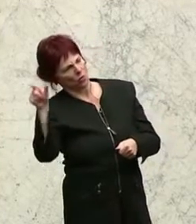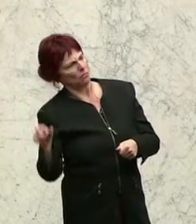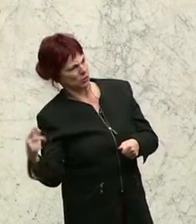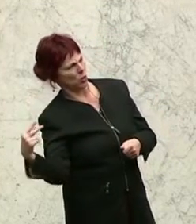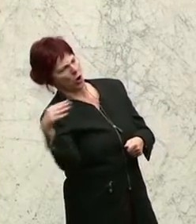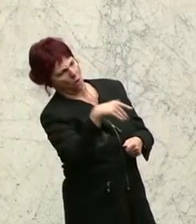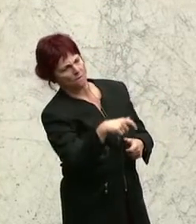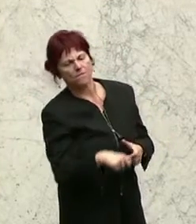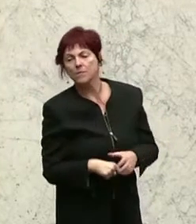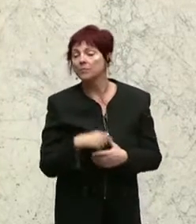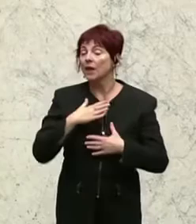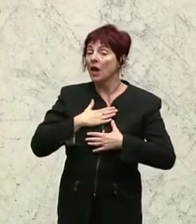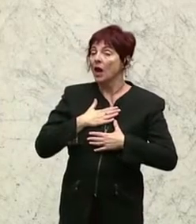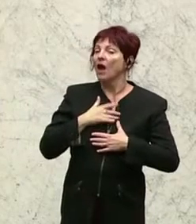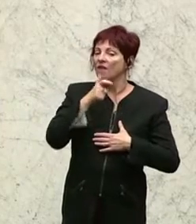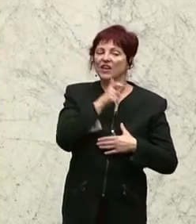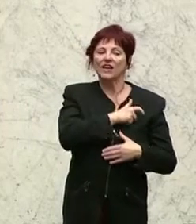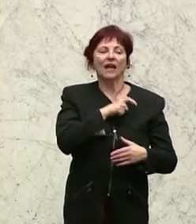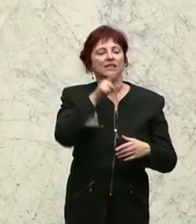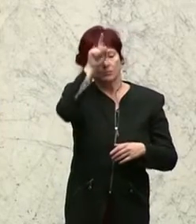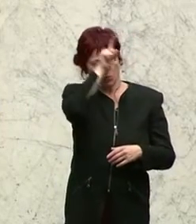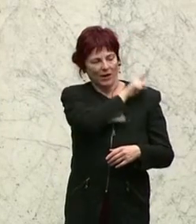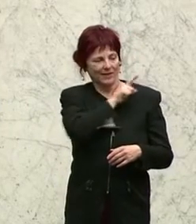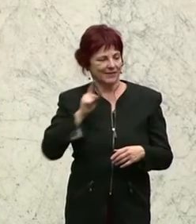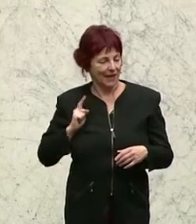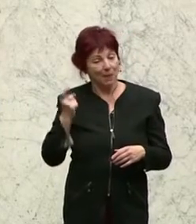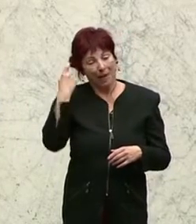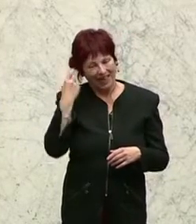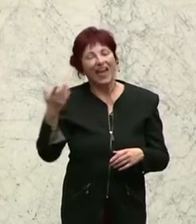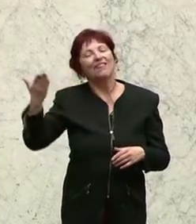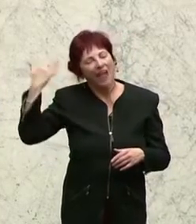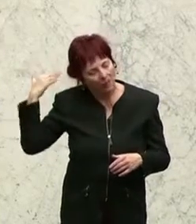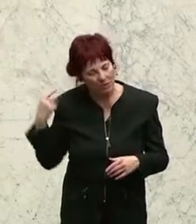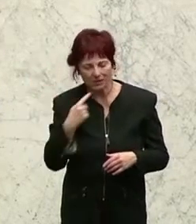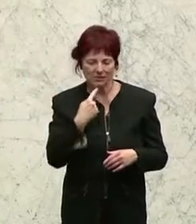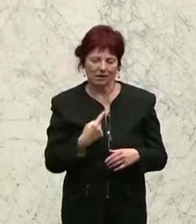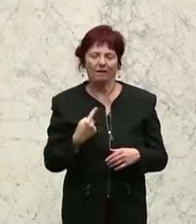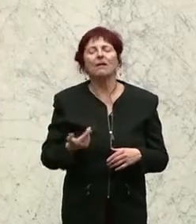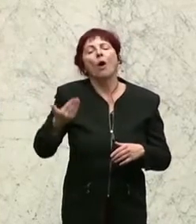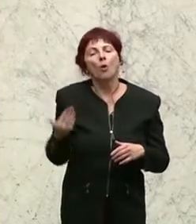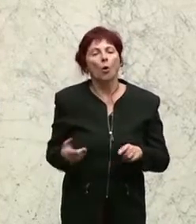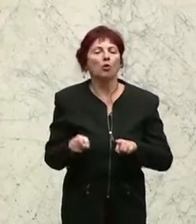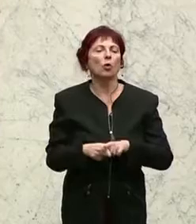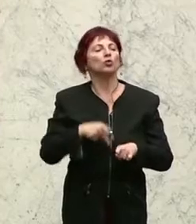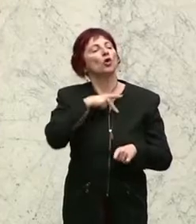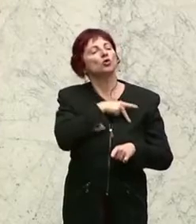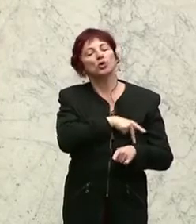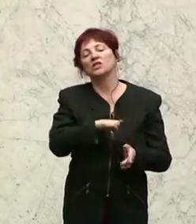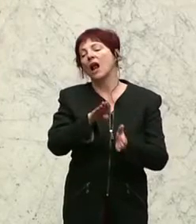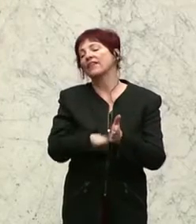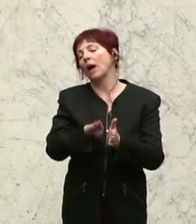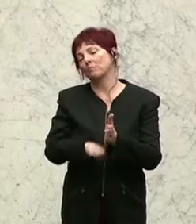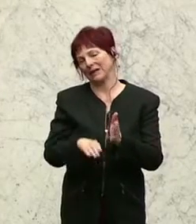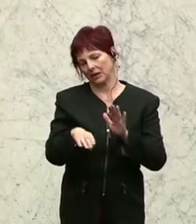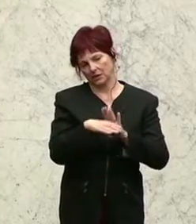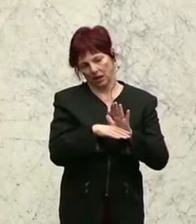die Finanzpolizei, meine Aussage bezog sich hier auf die Kontrolle des Lohn und Sozialdumpinggesetzes. Und wir wissen alle noch, Herr Bundesminister, Ihr Vorgänger hat